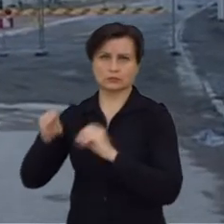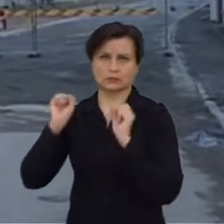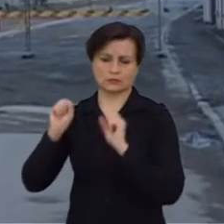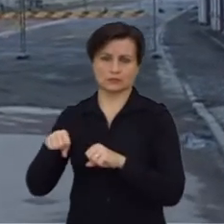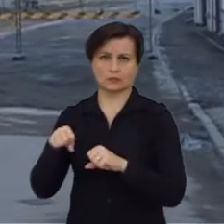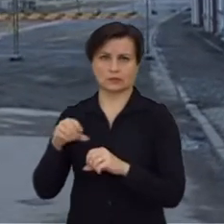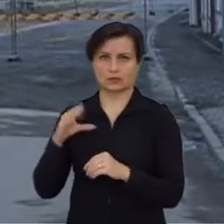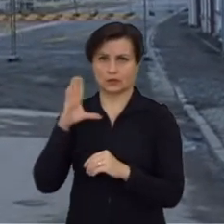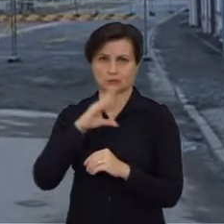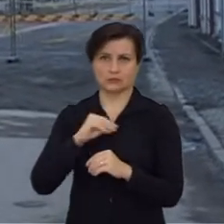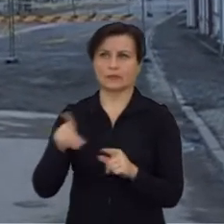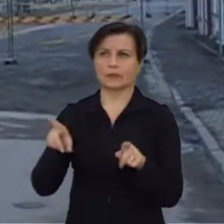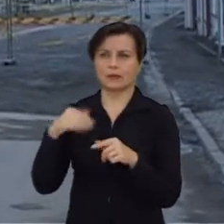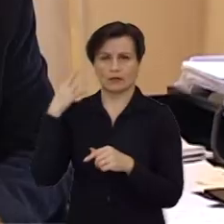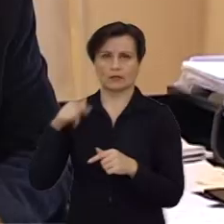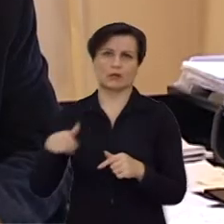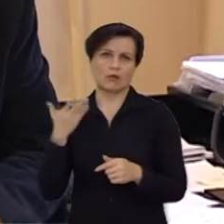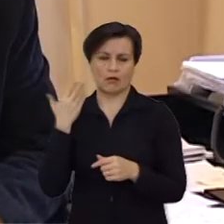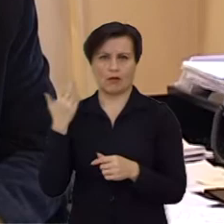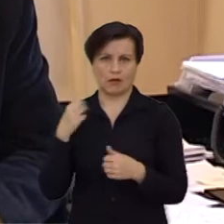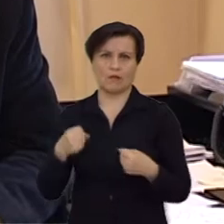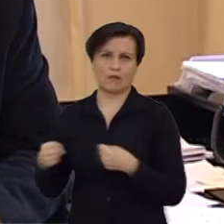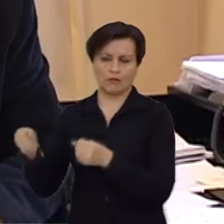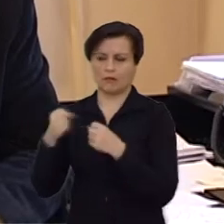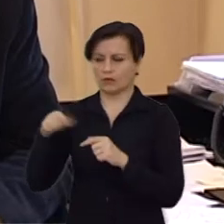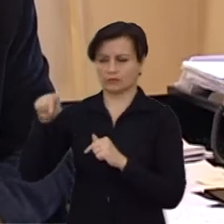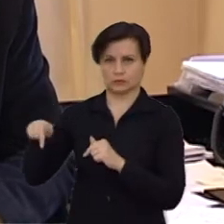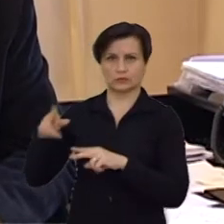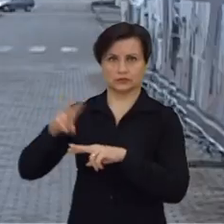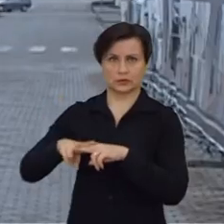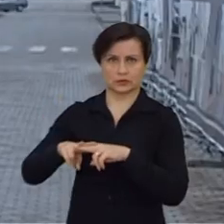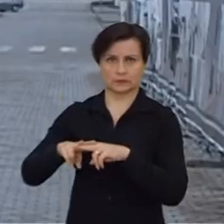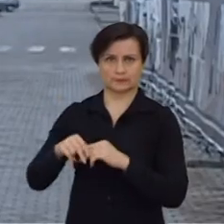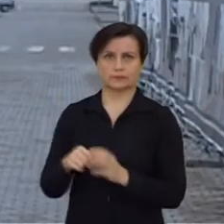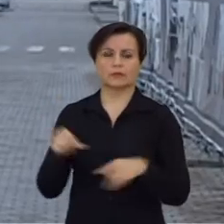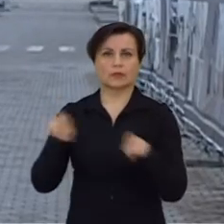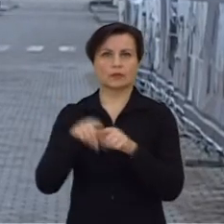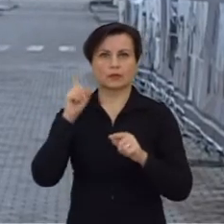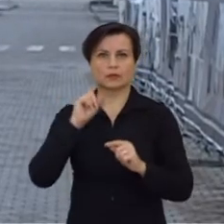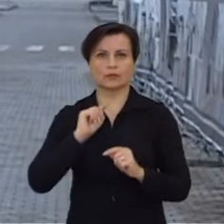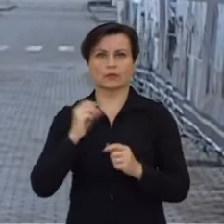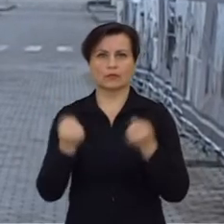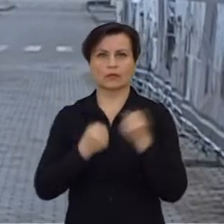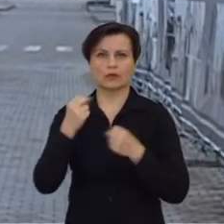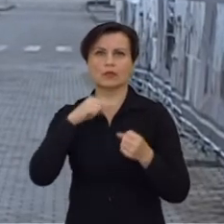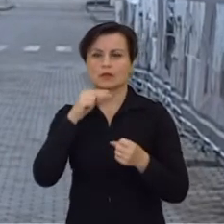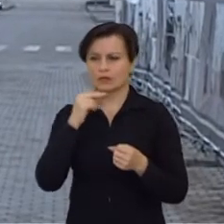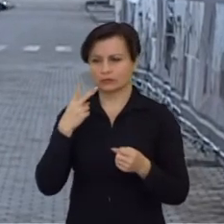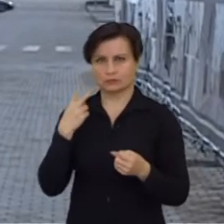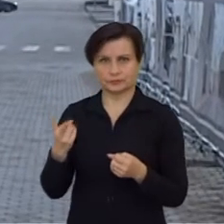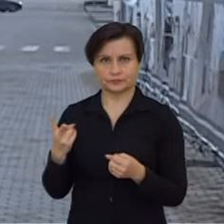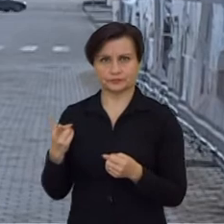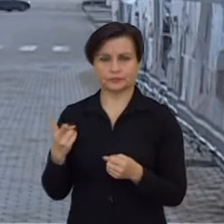įmanomas, tai manau irgi palengvina judėjimą šitoje vietoje. Taip pat norėčiau vairuotojui atkreipti dėmesį, kad